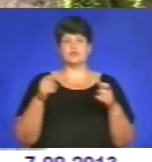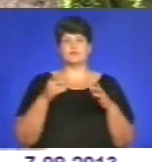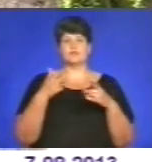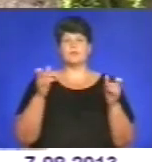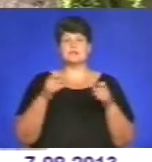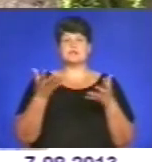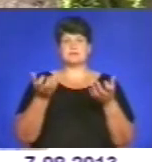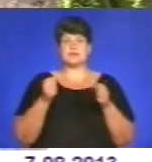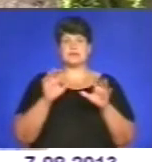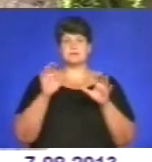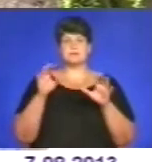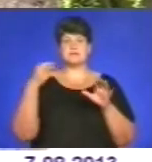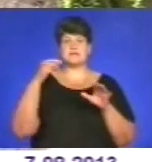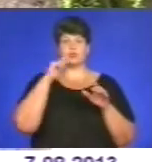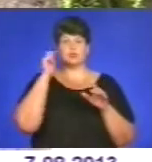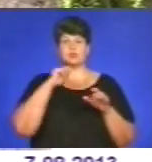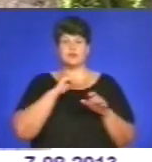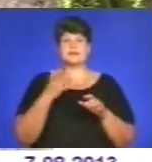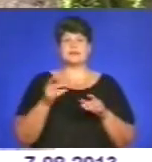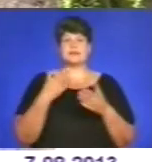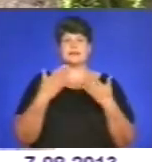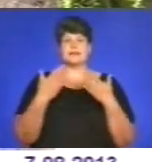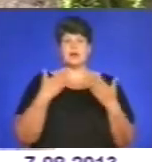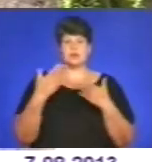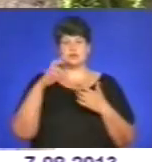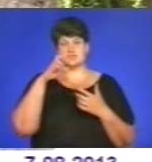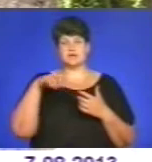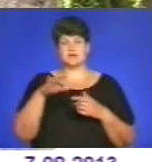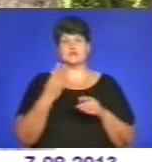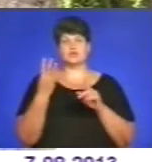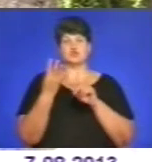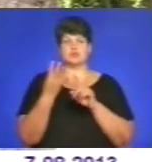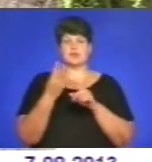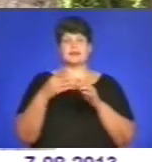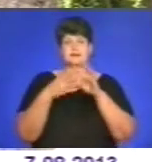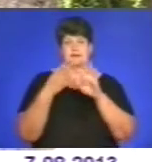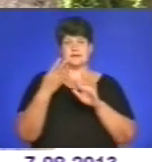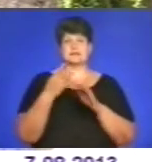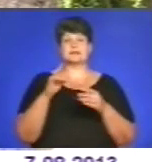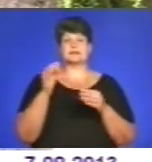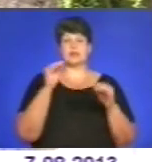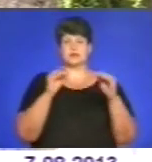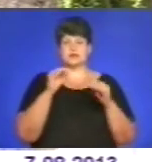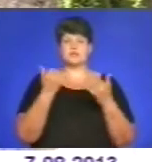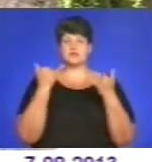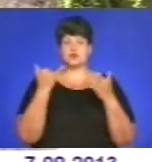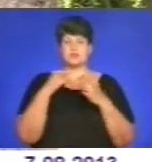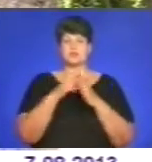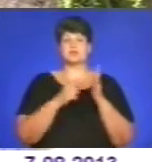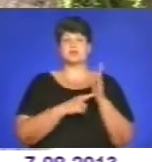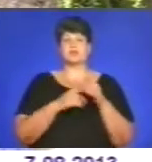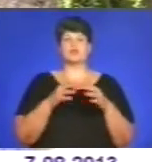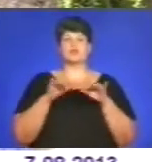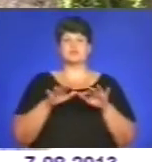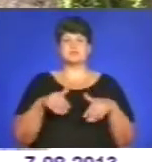президентом України. І діалог з країном. Оце всі чотири складових, які сьогодні розділені між собою функції